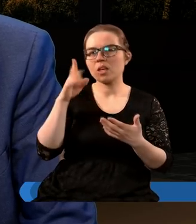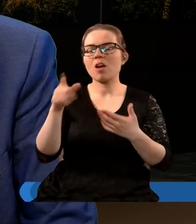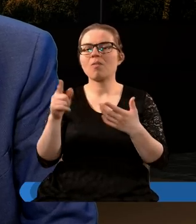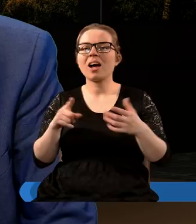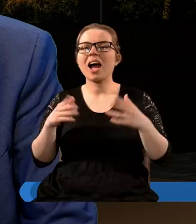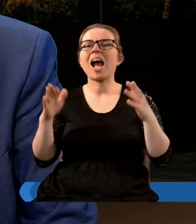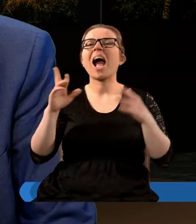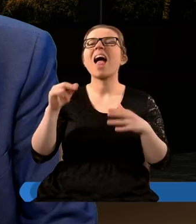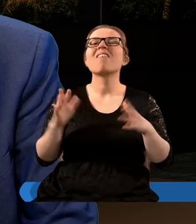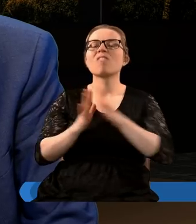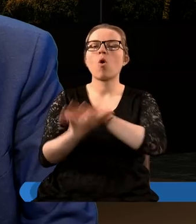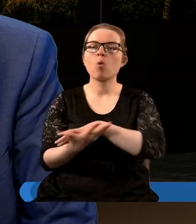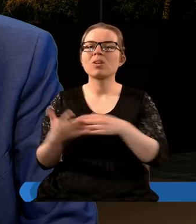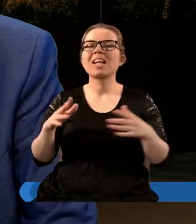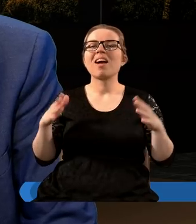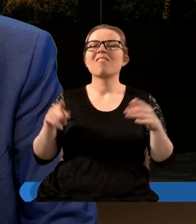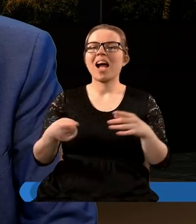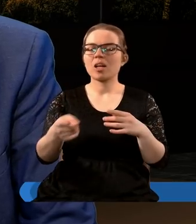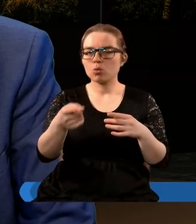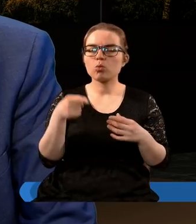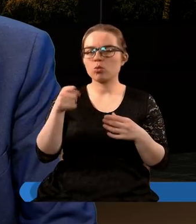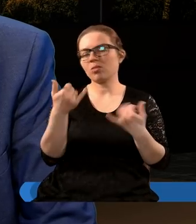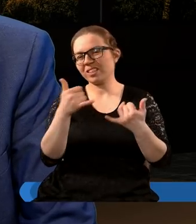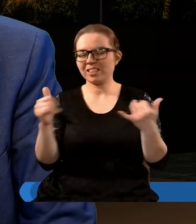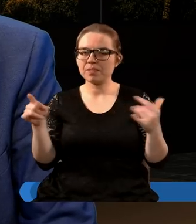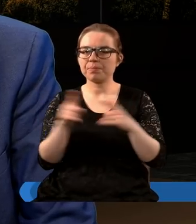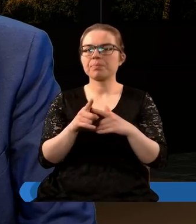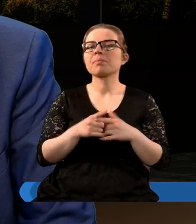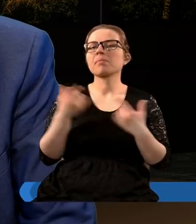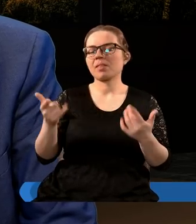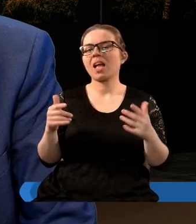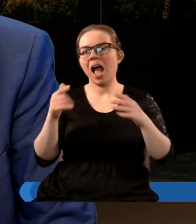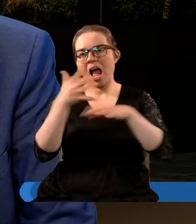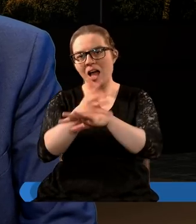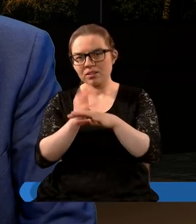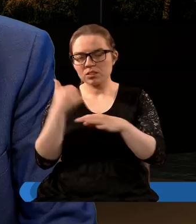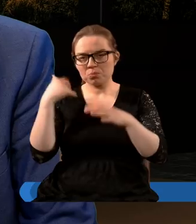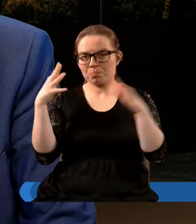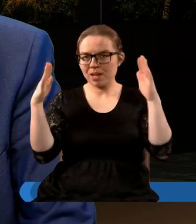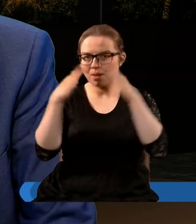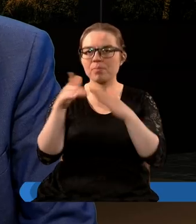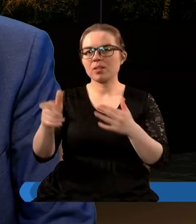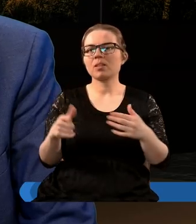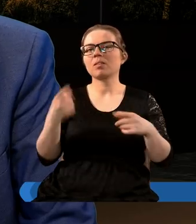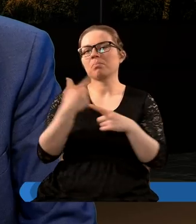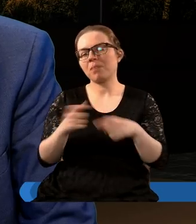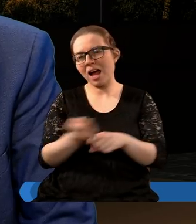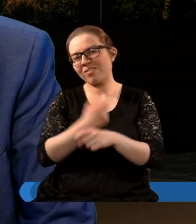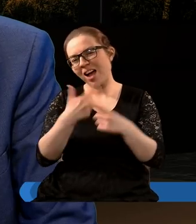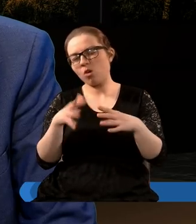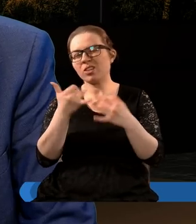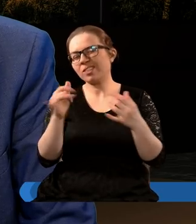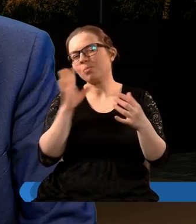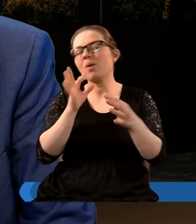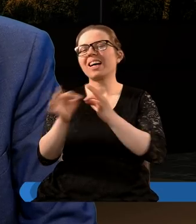przez rewolucję francuską, dokładnie generała Berthier, prawda, który aresztował papieża zlikwidował państwo kościelne.